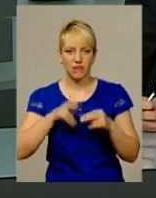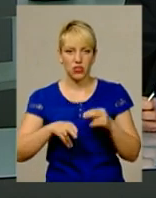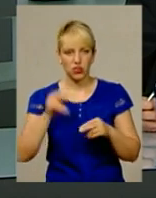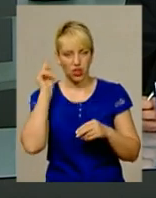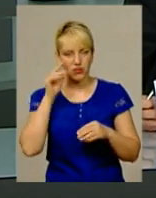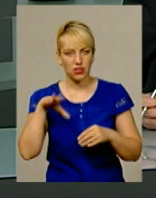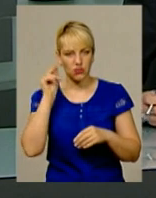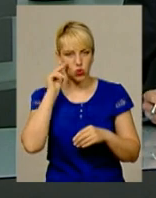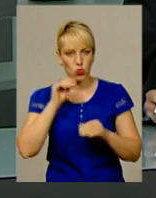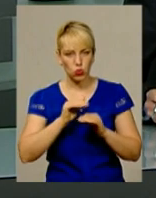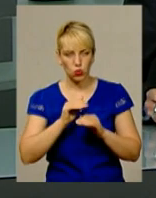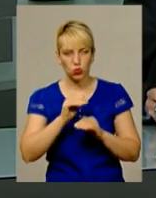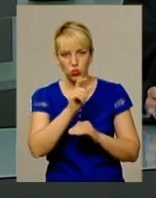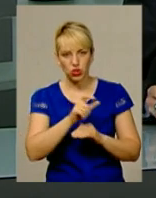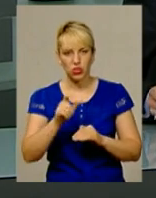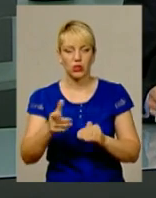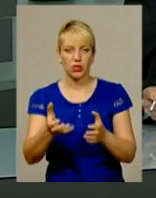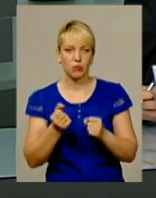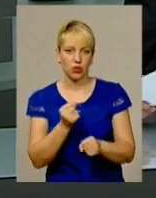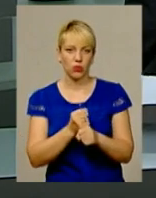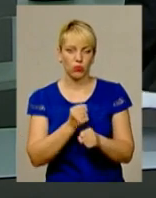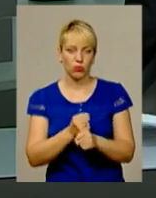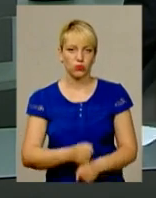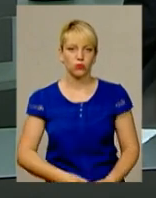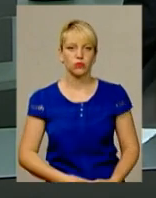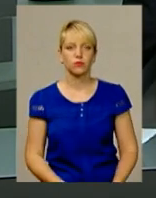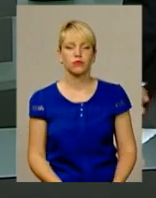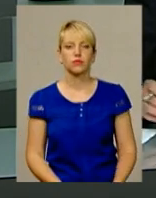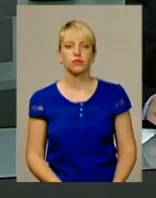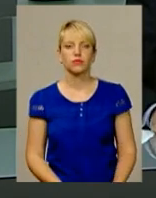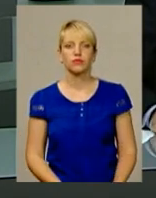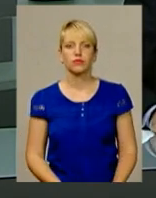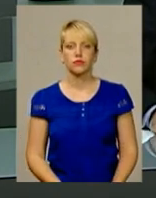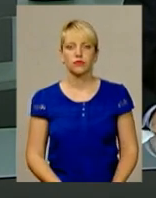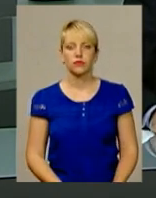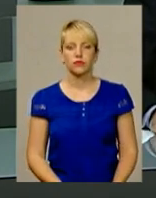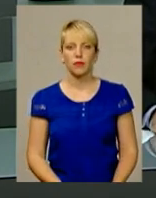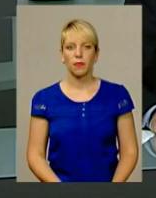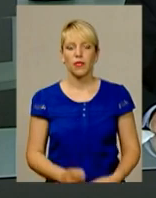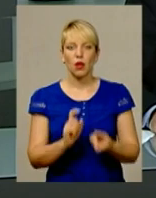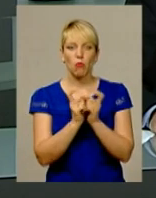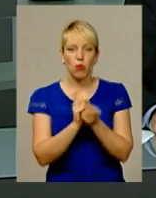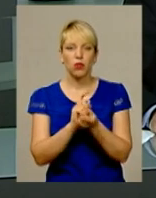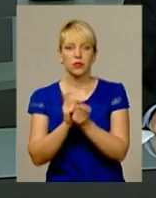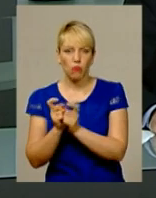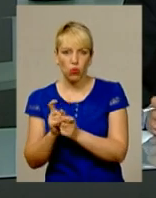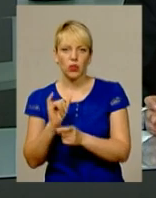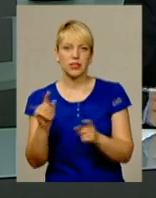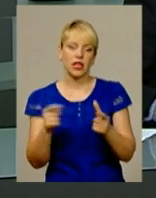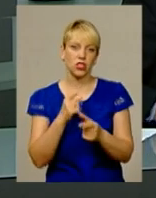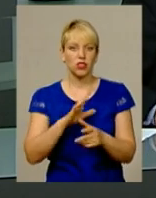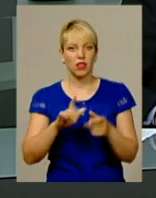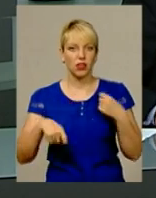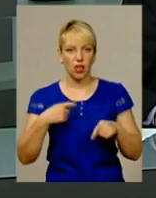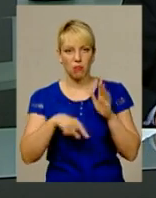отримали роботу. Йдеться в повідомленні обласної служби зайнятості. Боролися, боролися, та чи не